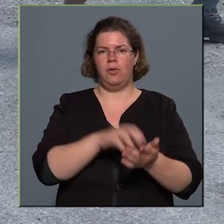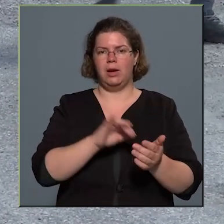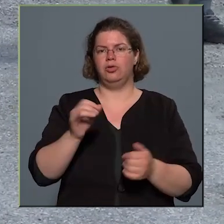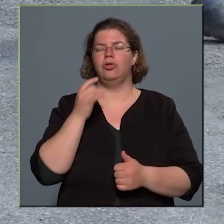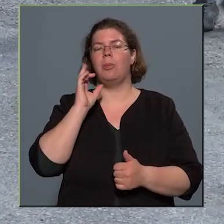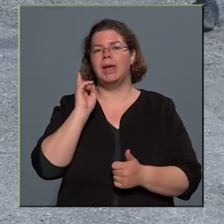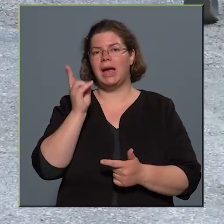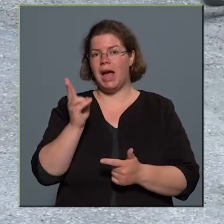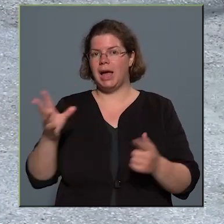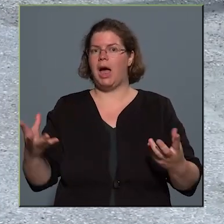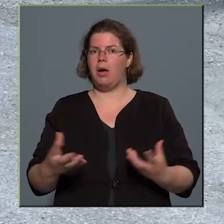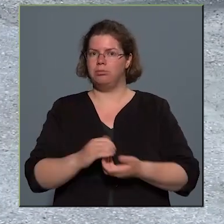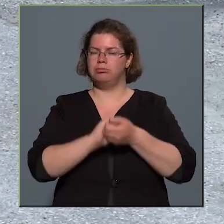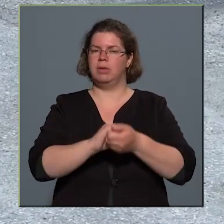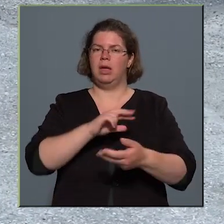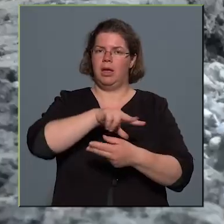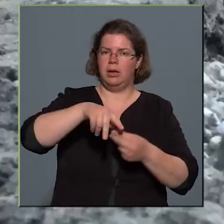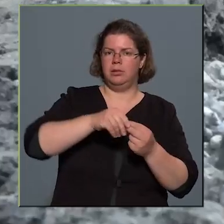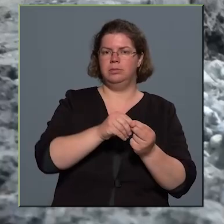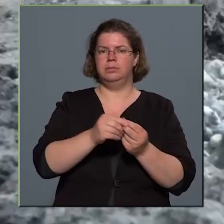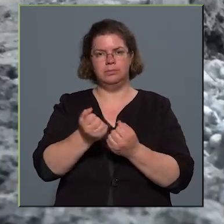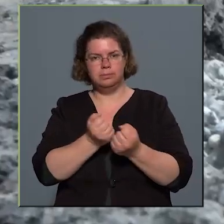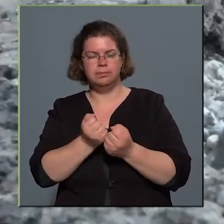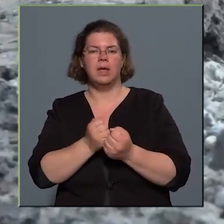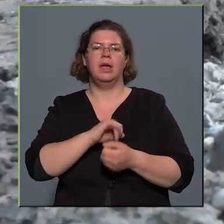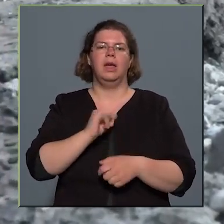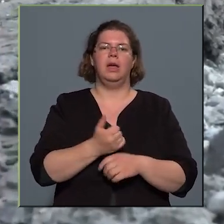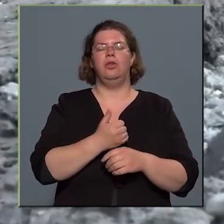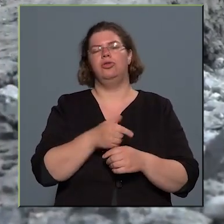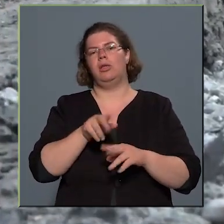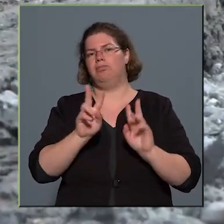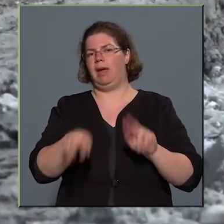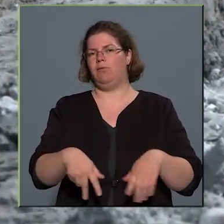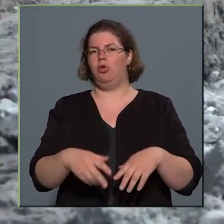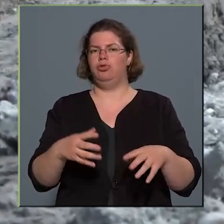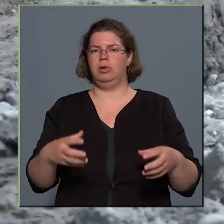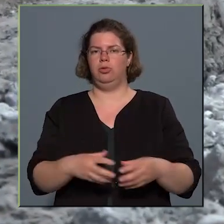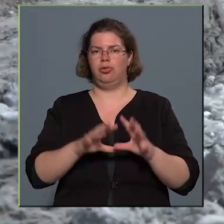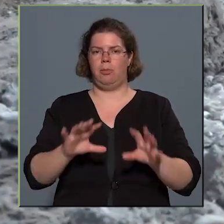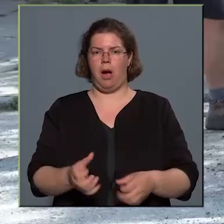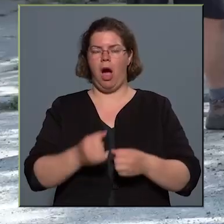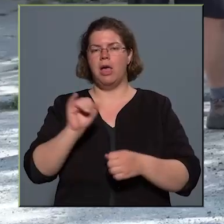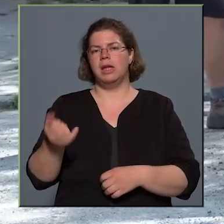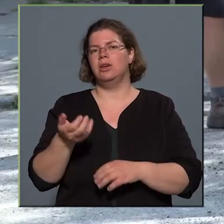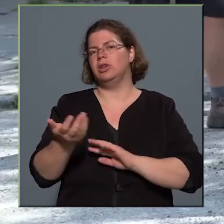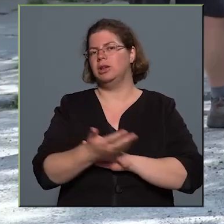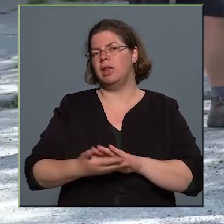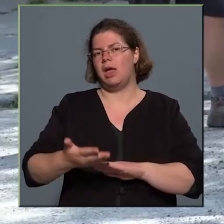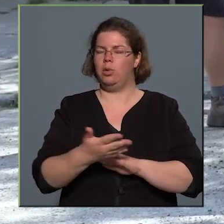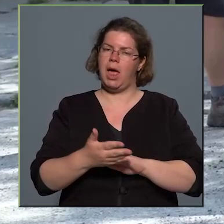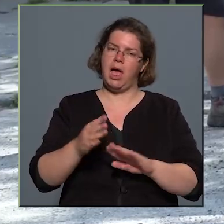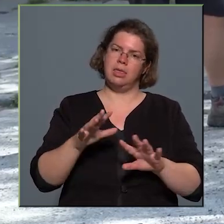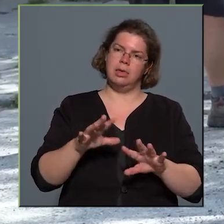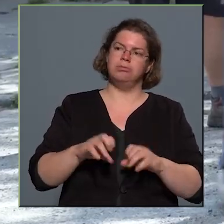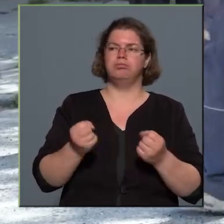fogott így össze, és ez a háromos konzorcium alkotja megvalósító csapatot, és ez egy terület alapú fejlesztés,